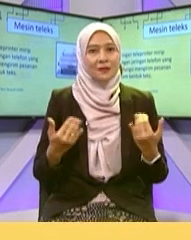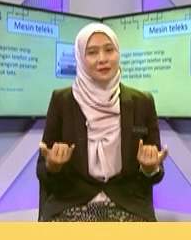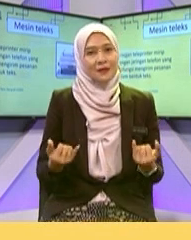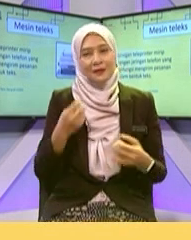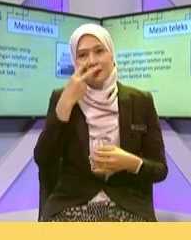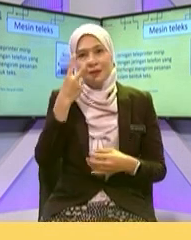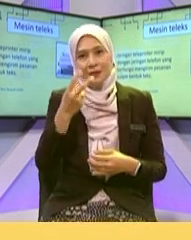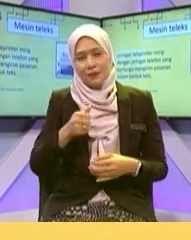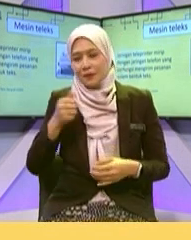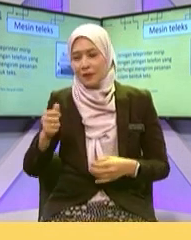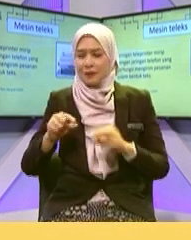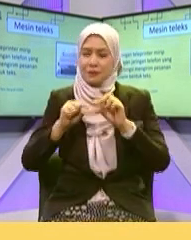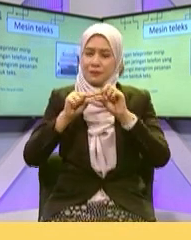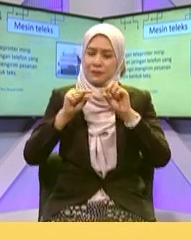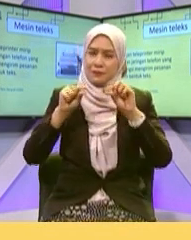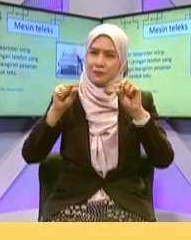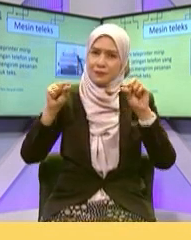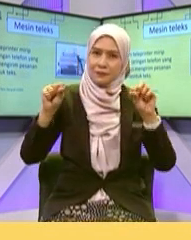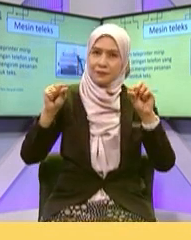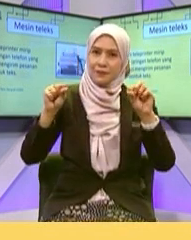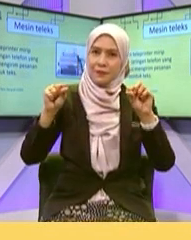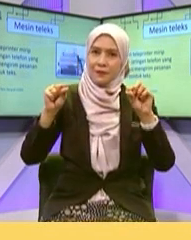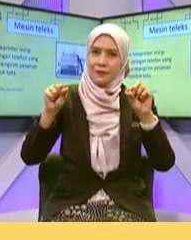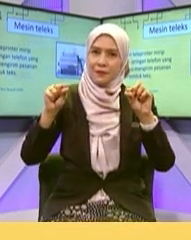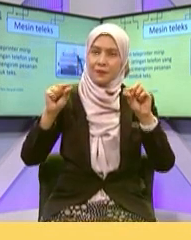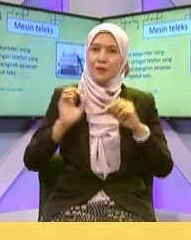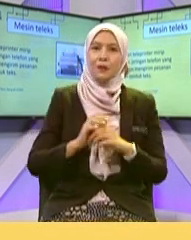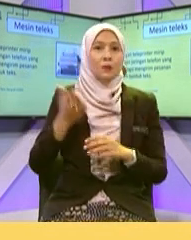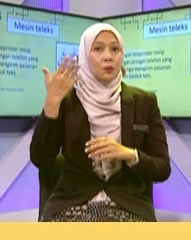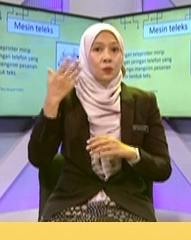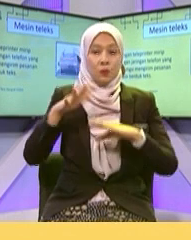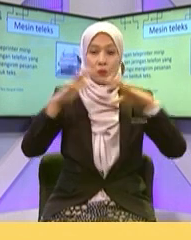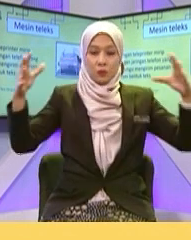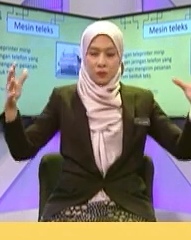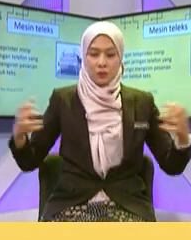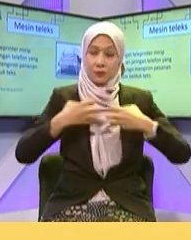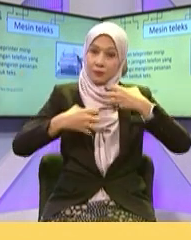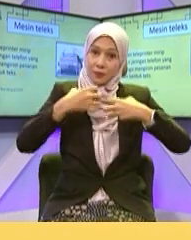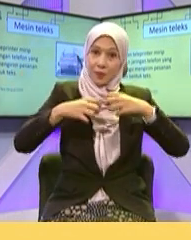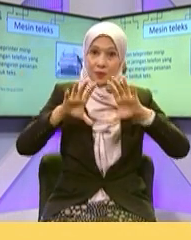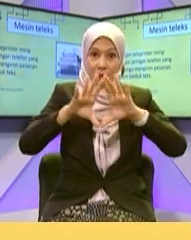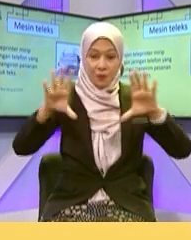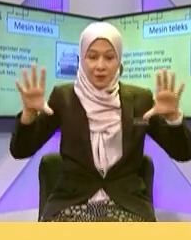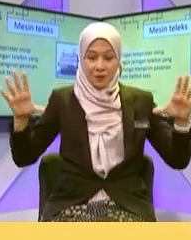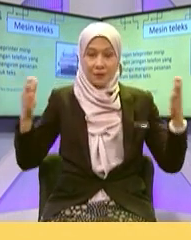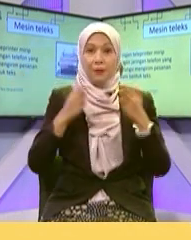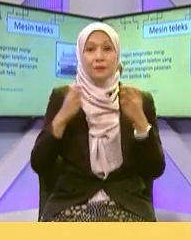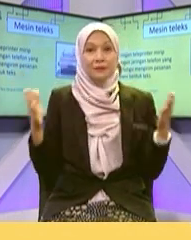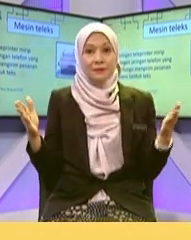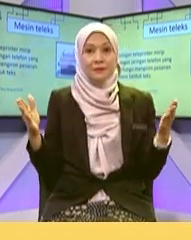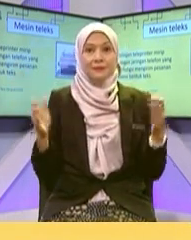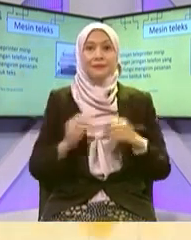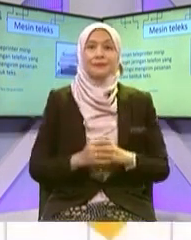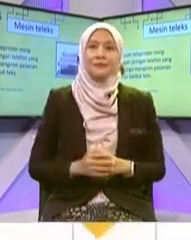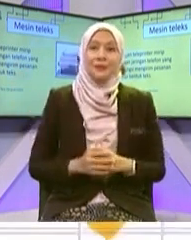nipis Alat dia Yang dulu besar Ini adalah Dikenali sebagai Mesin telex Adik Khalif dengan adik Fahim Okey Kalau okey Tunjuk tanda